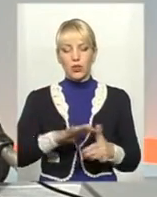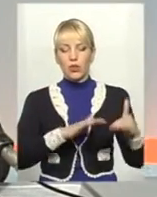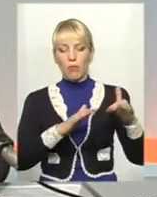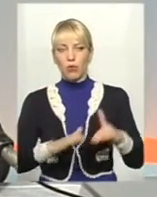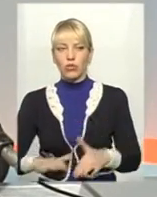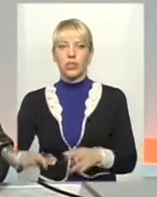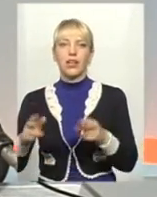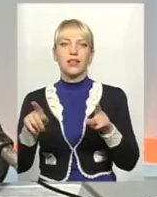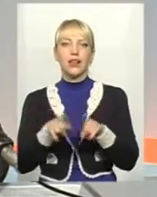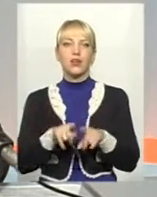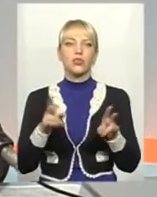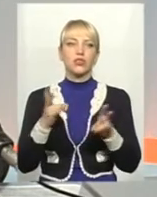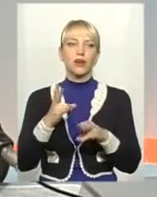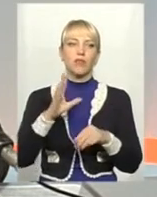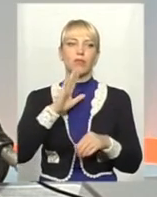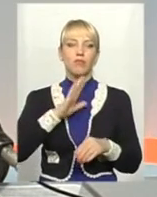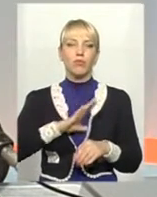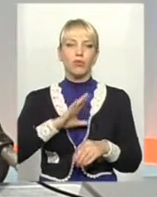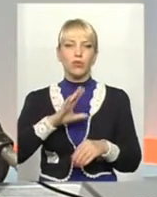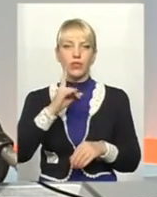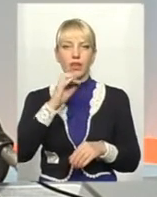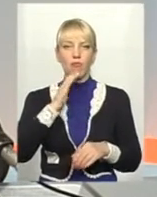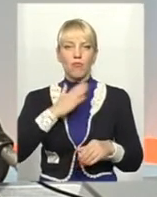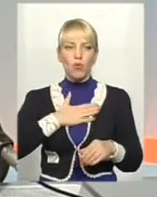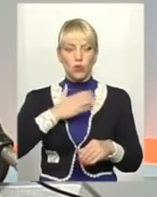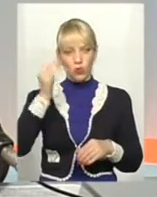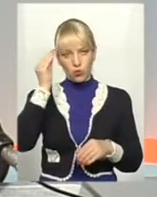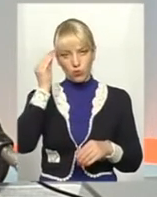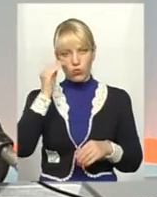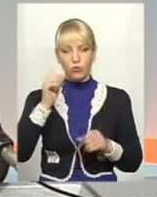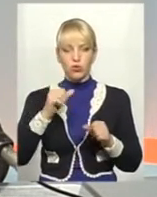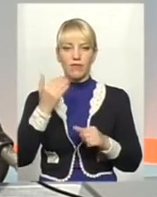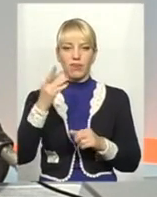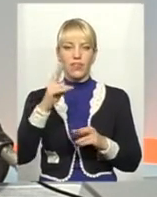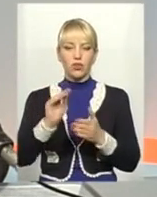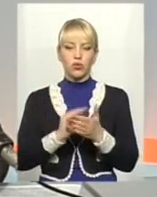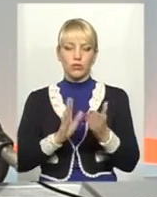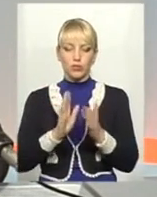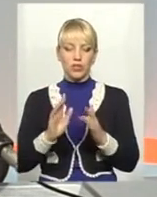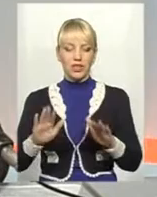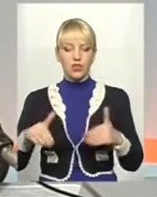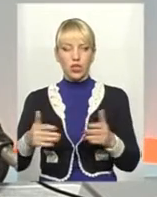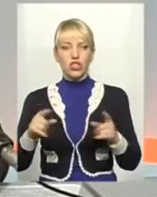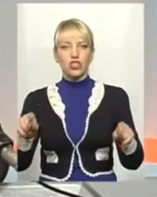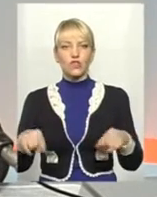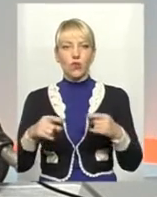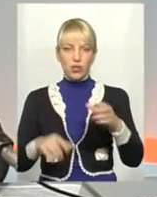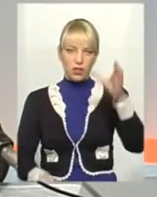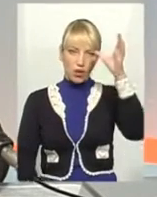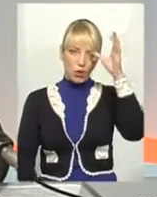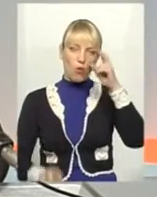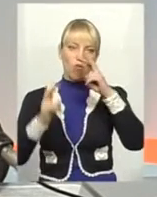Також слід було, на мою думку, можливо, ви як журналісти будете ініціювати, створення якихось науково-дослідних